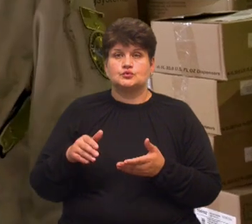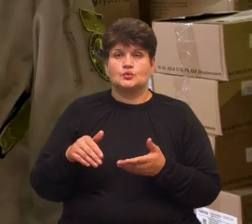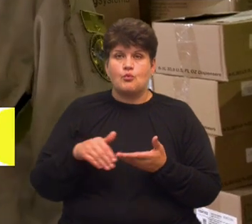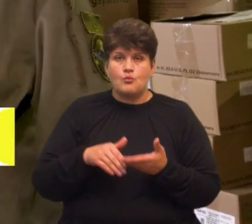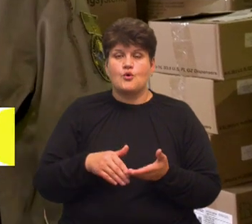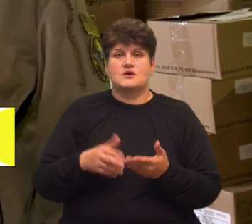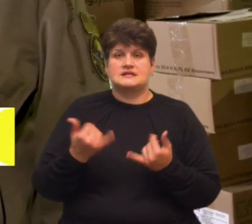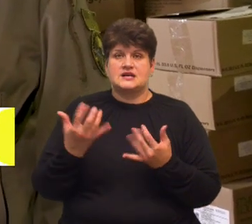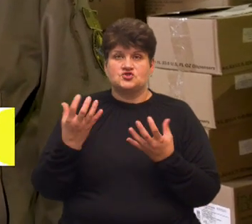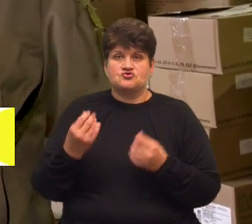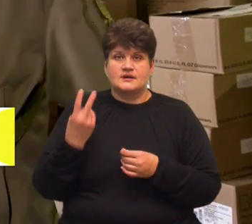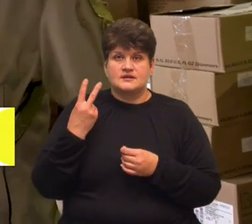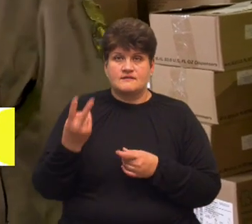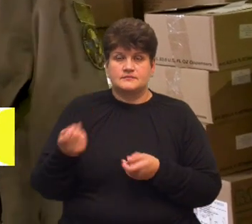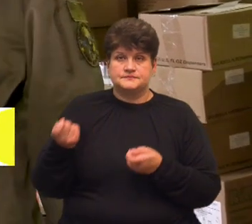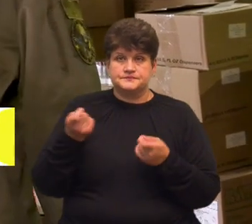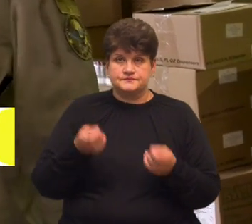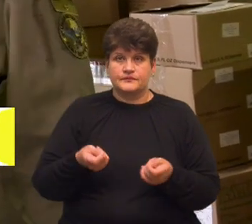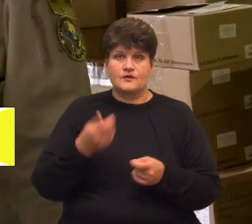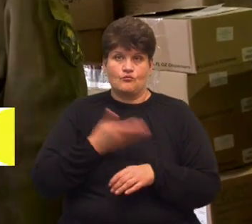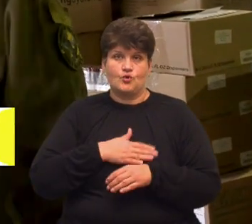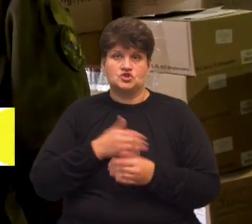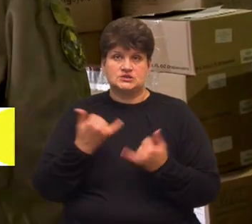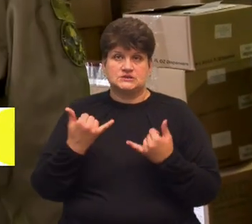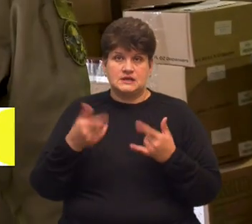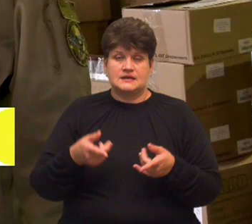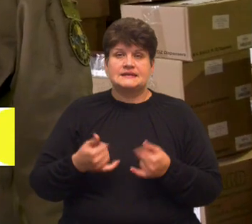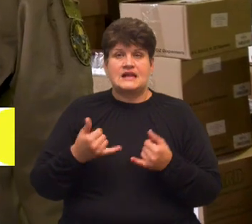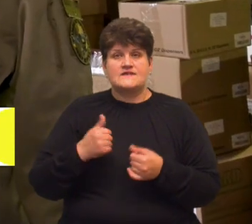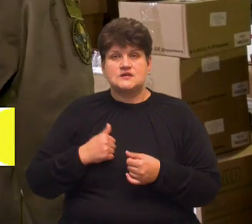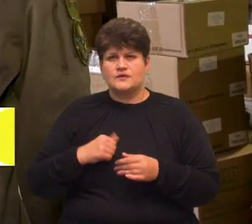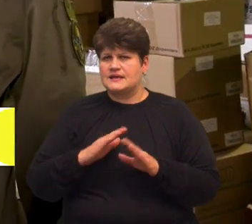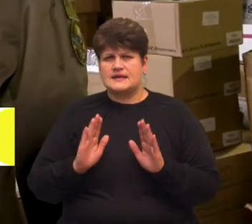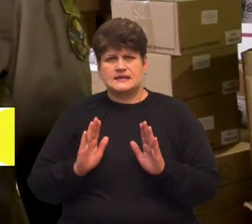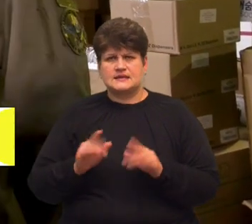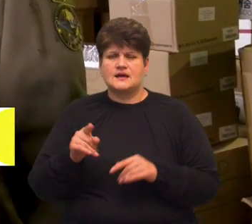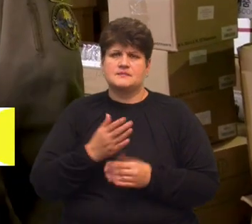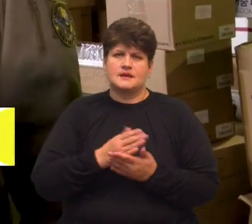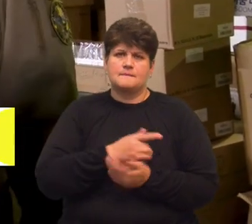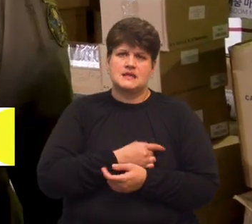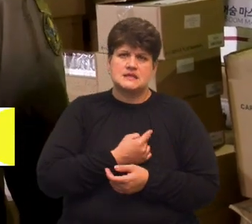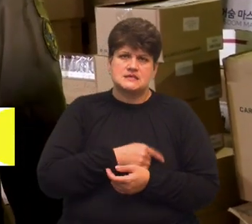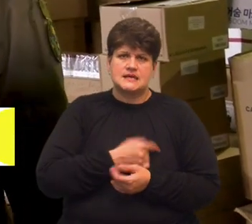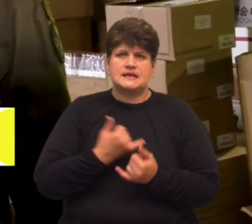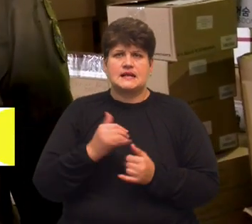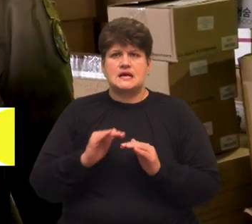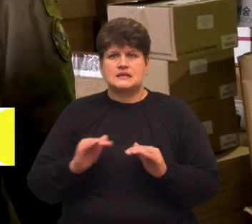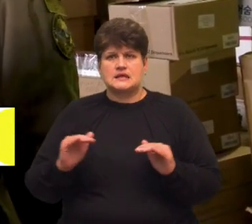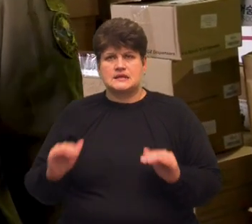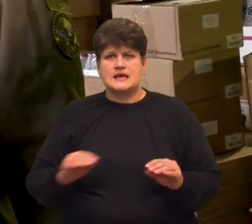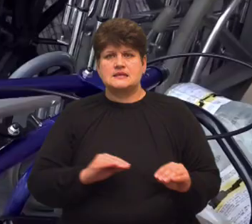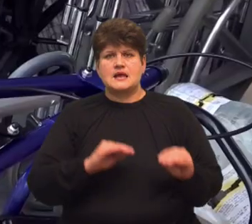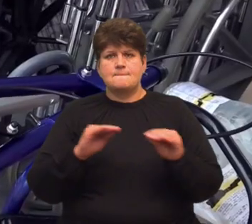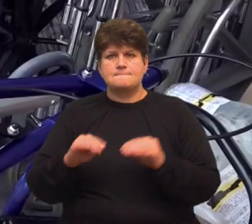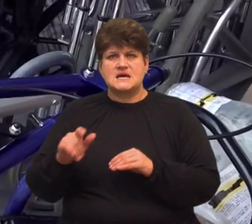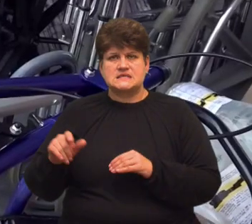йде в Польщі для наших військових і не тільки для військових. А там йде і медицина, і для дітей, і для переселенців.